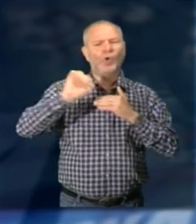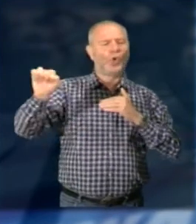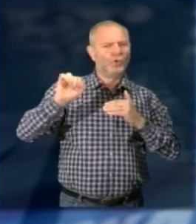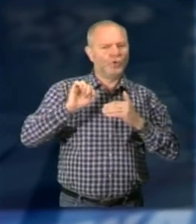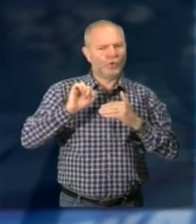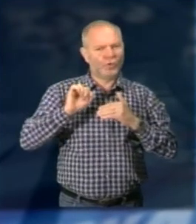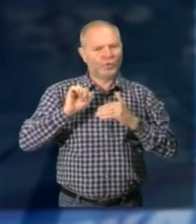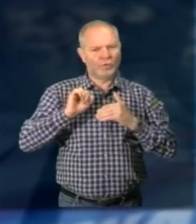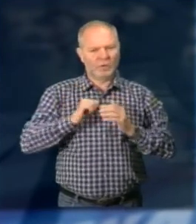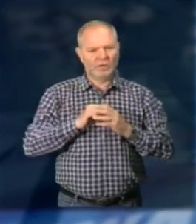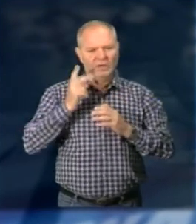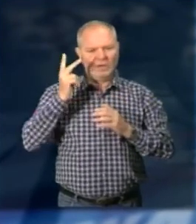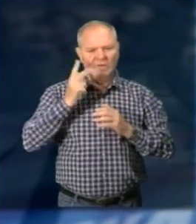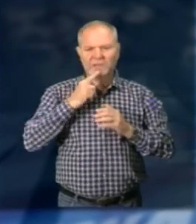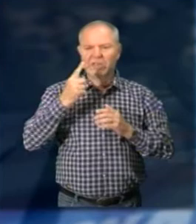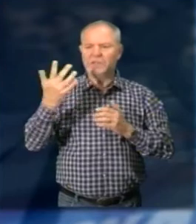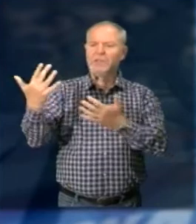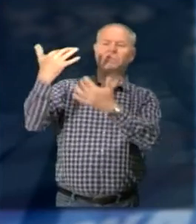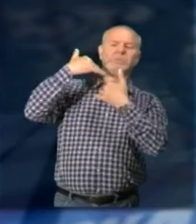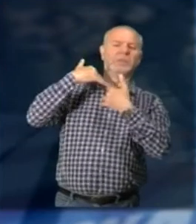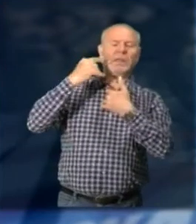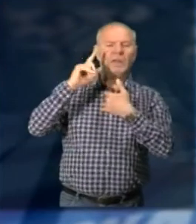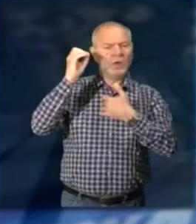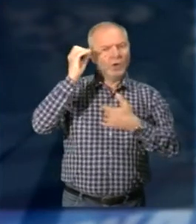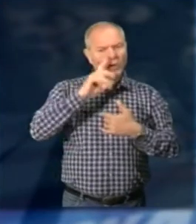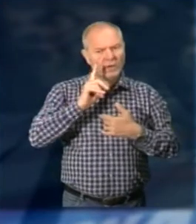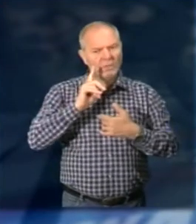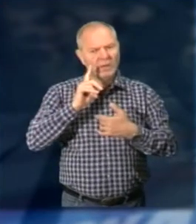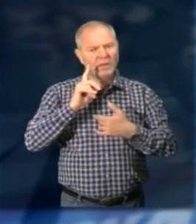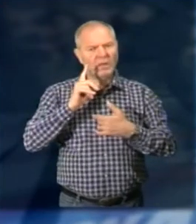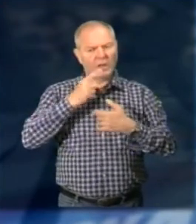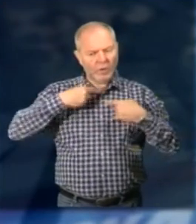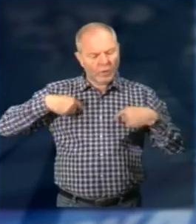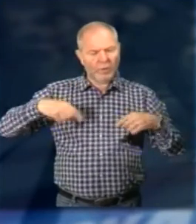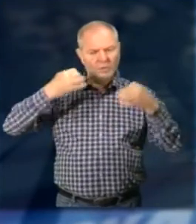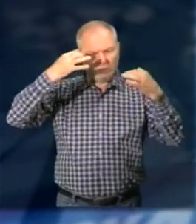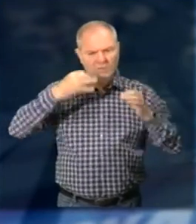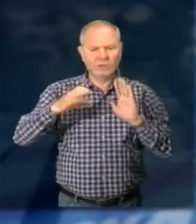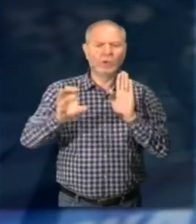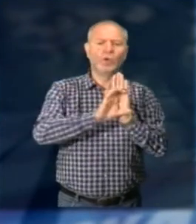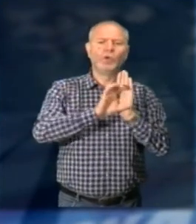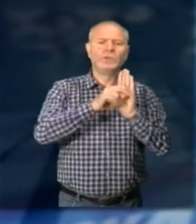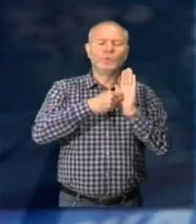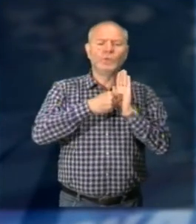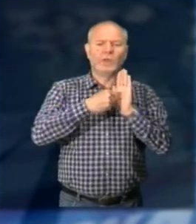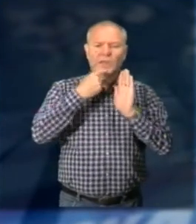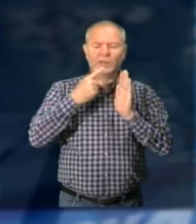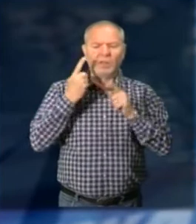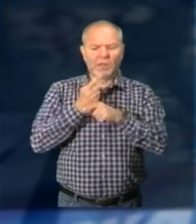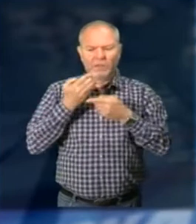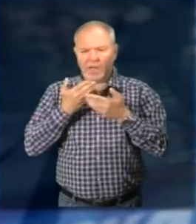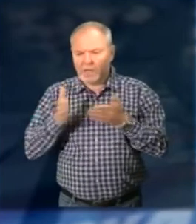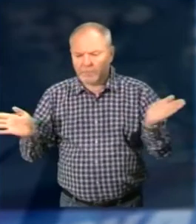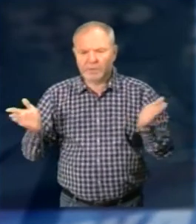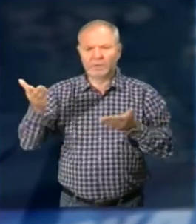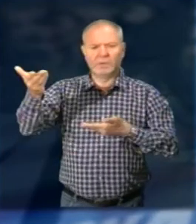nostro paese Lo chiamiamo invasore, dimenticandoci dei principi che abbiamo noi stessi deciso di incidere indelebili nella nostra Costituzione Si